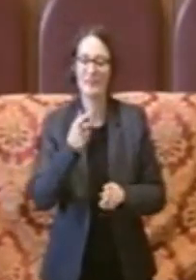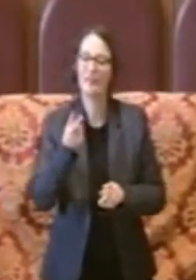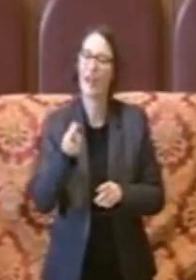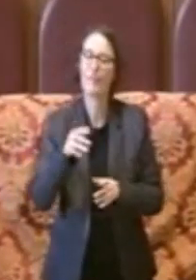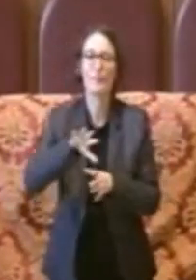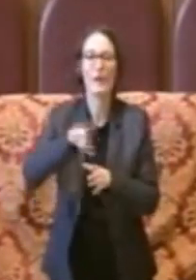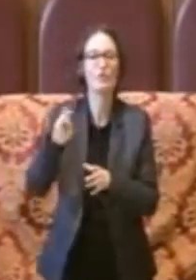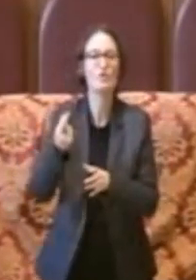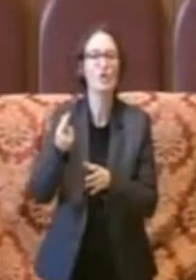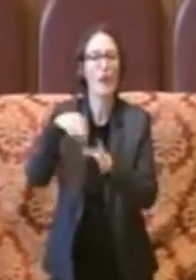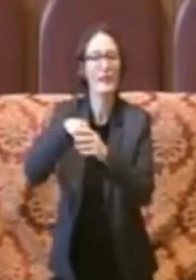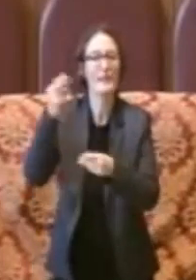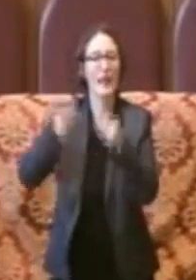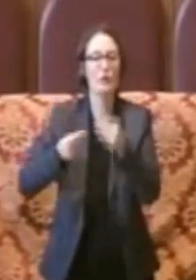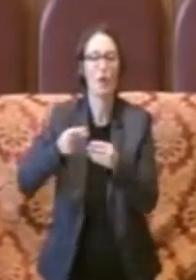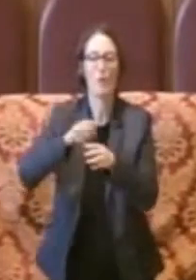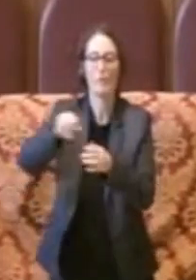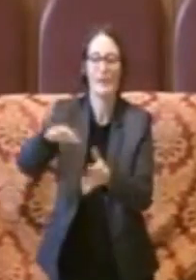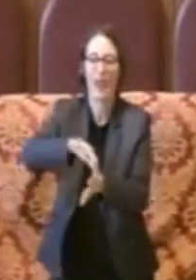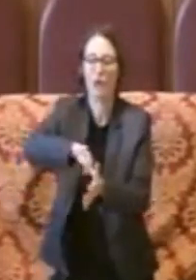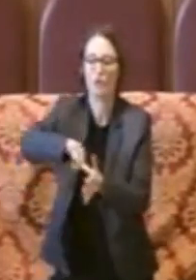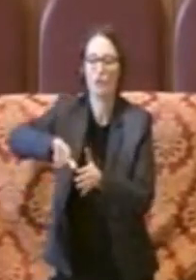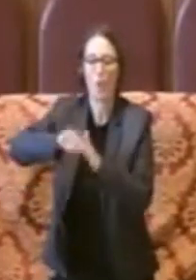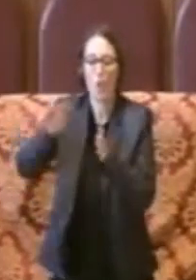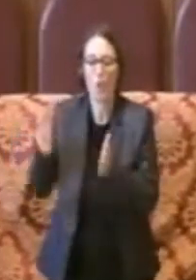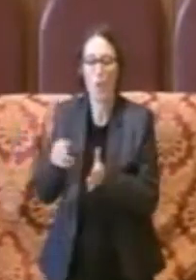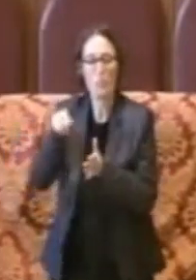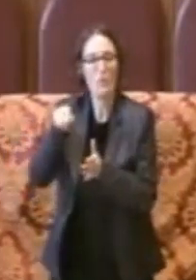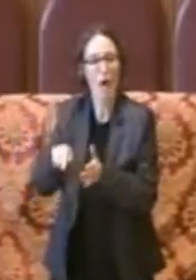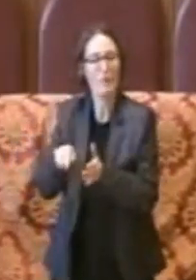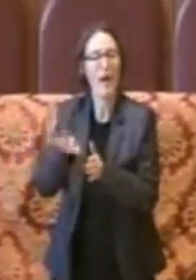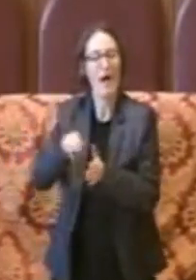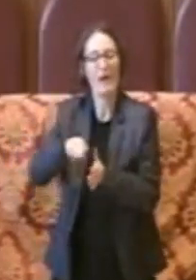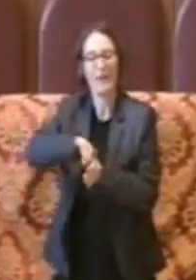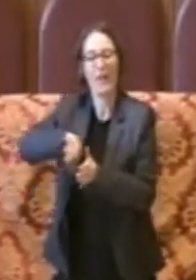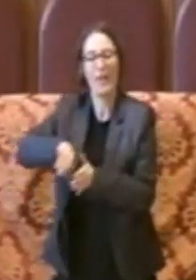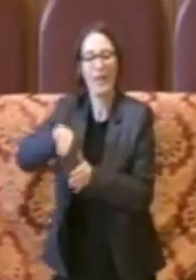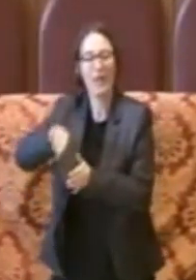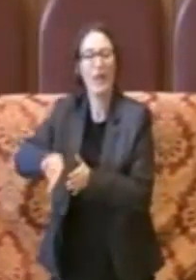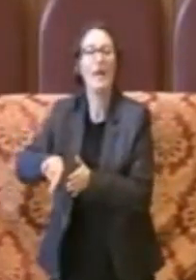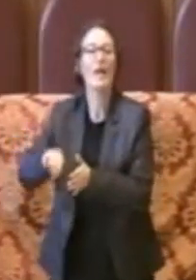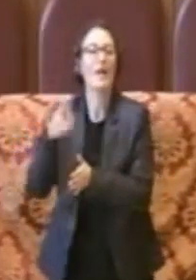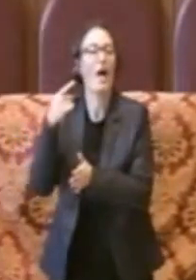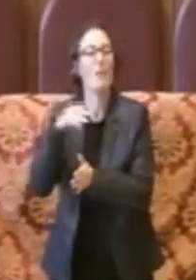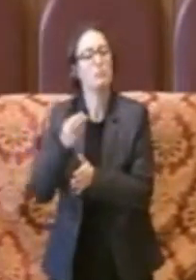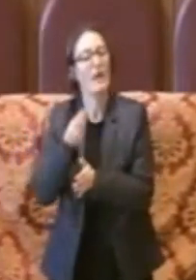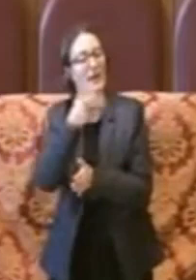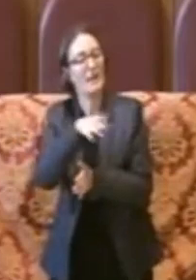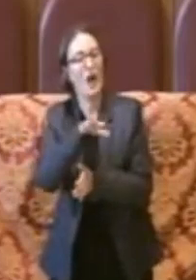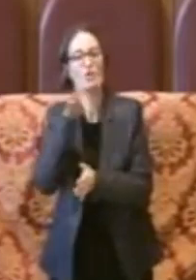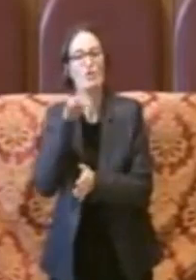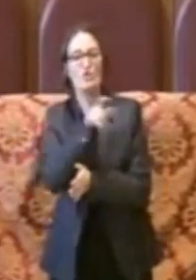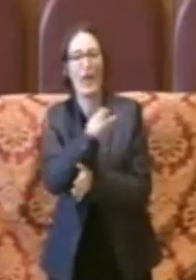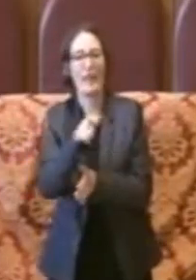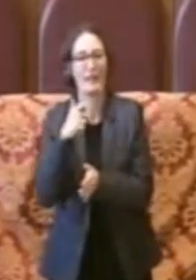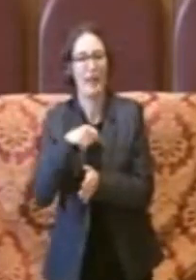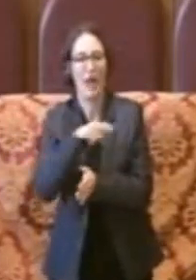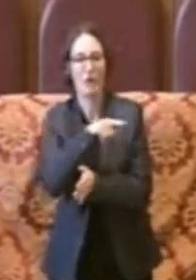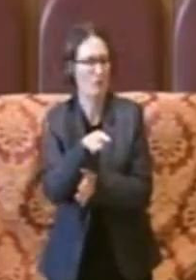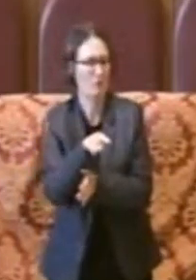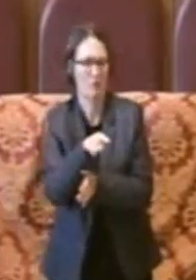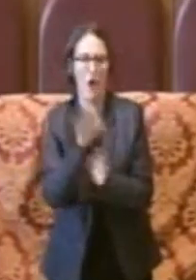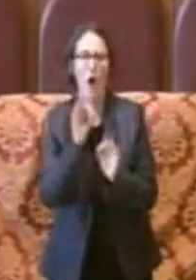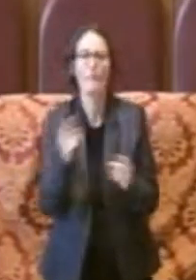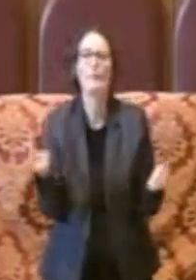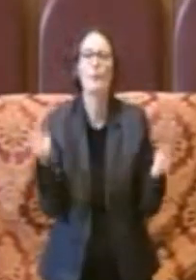dire ok questa è una parte del bilancio che noi prendiamo e accantoniamo per la scelta dei cittadini in realtà è proprio l'opposto è fare in modo che i